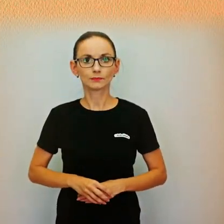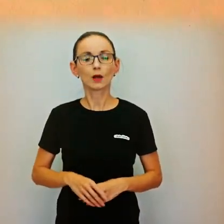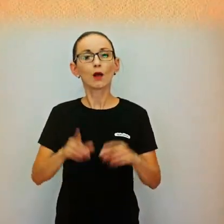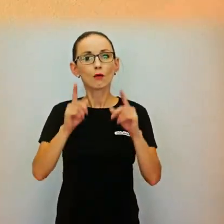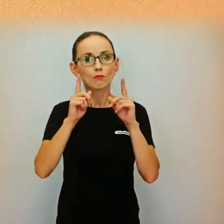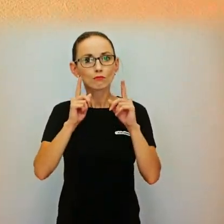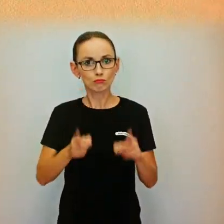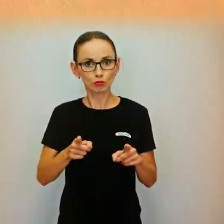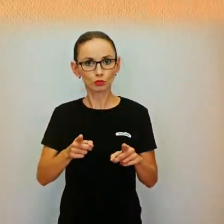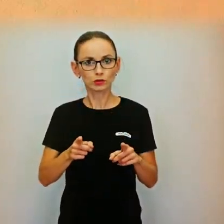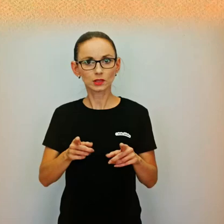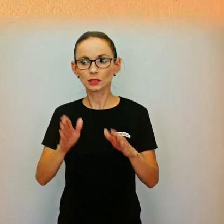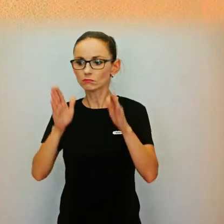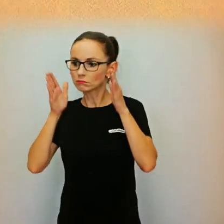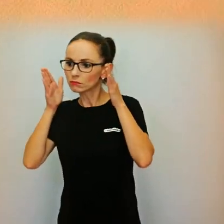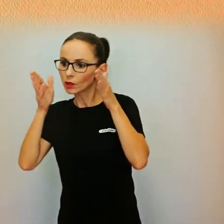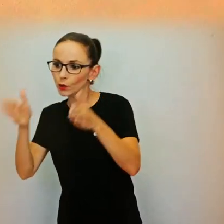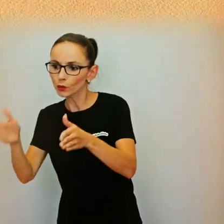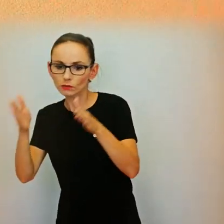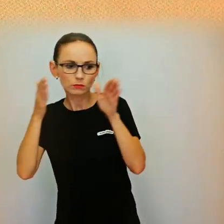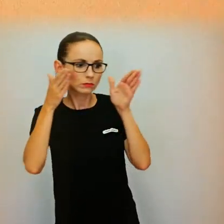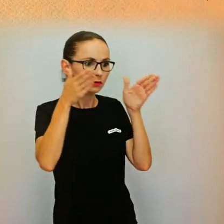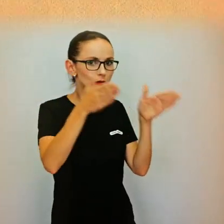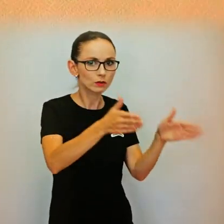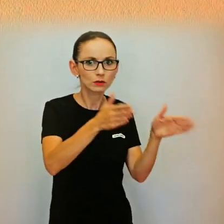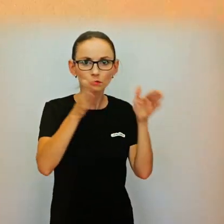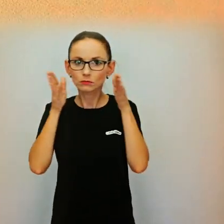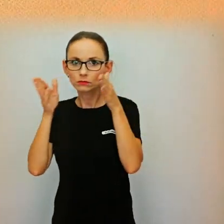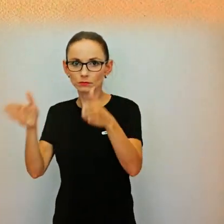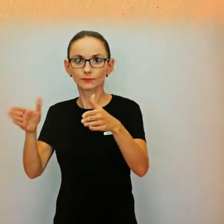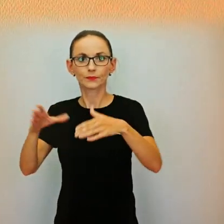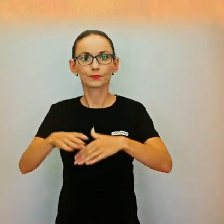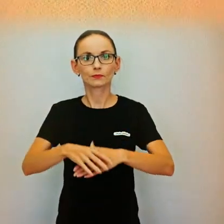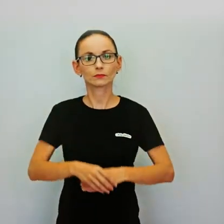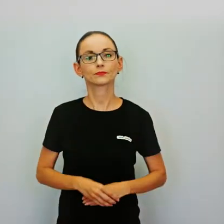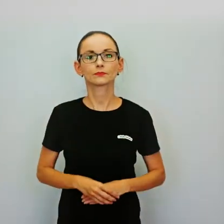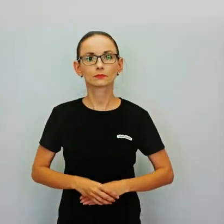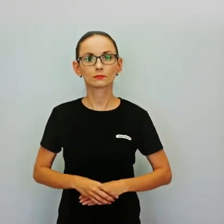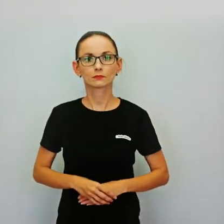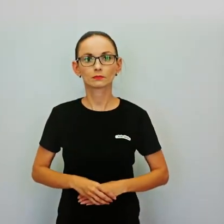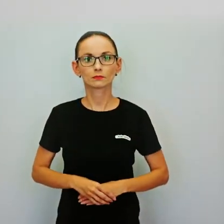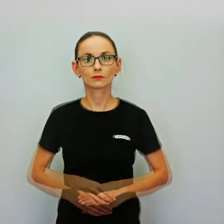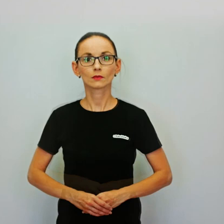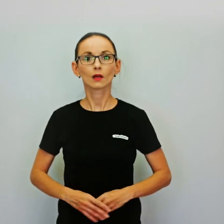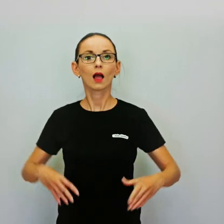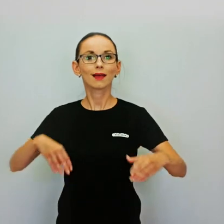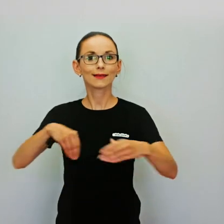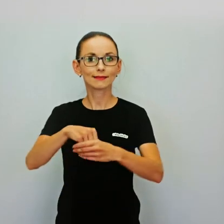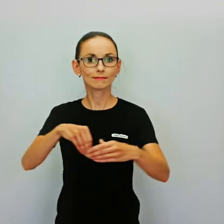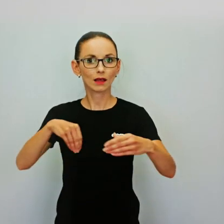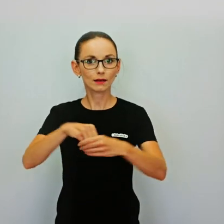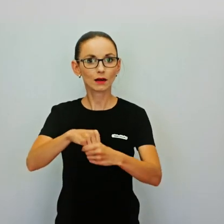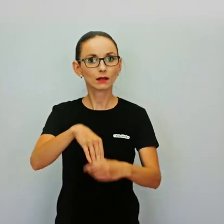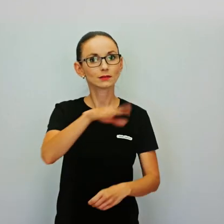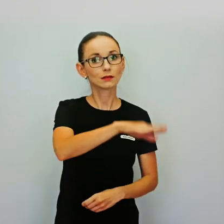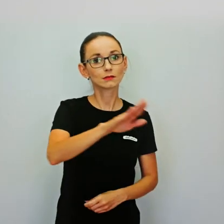aby sme neboli medzi ľudmi len fyzicky, ale aby sme s nimi nadvozovali aj všťahy. Podobne, ako to bolo v prípade